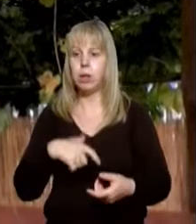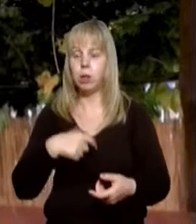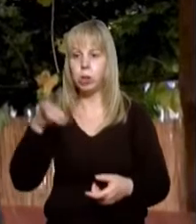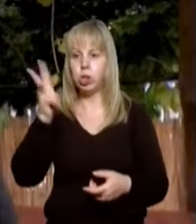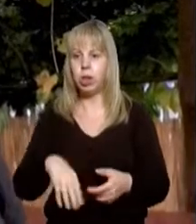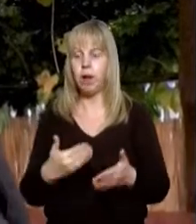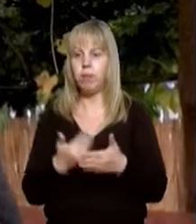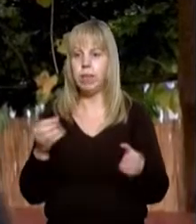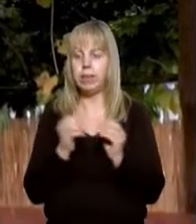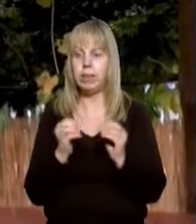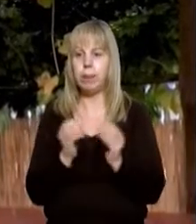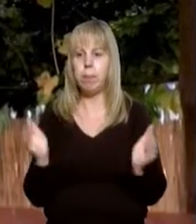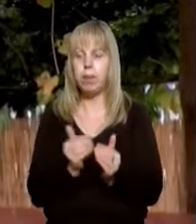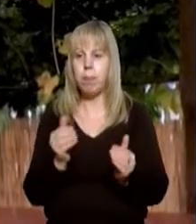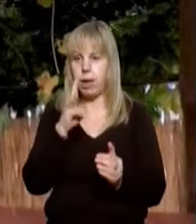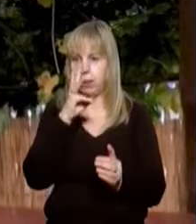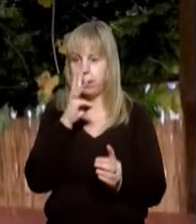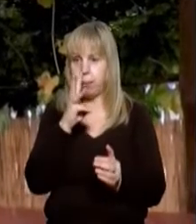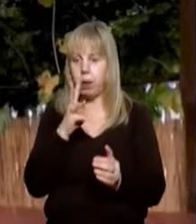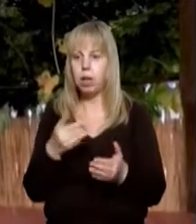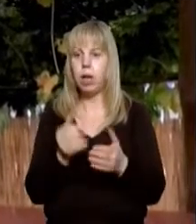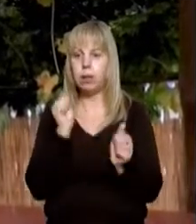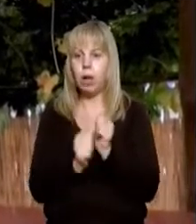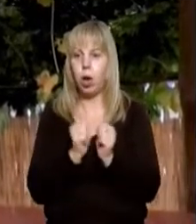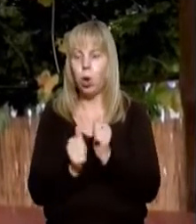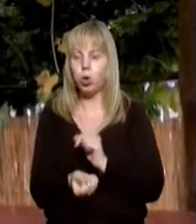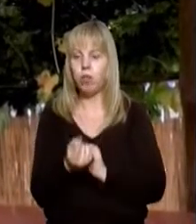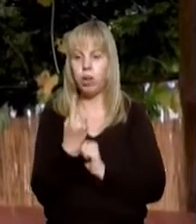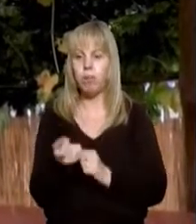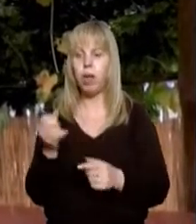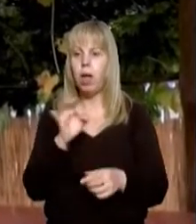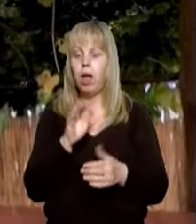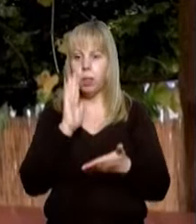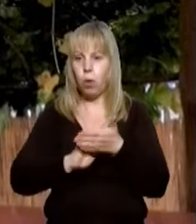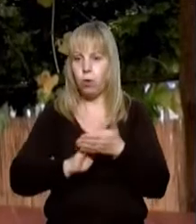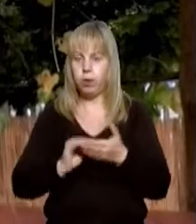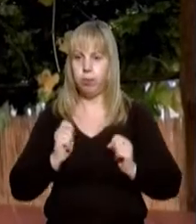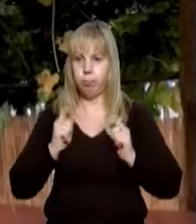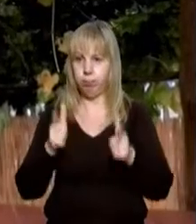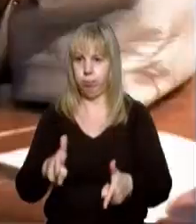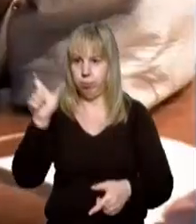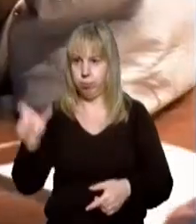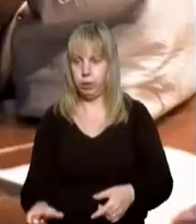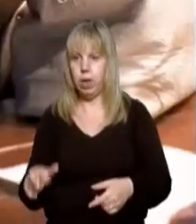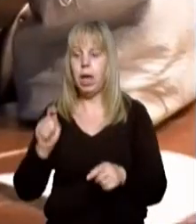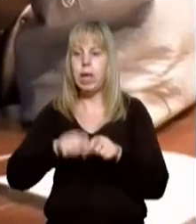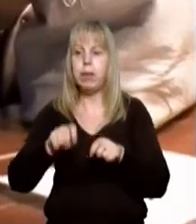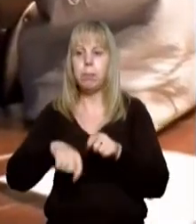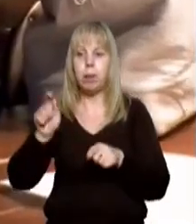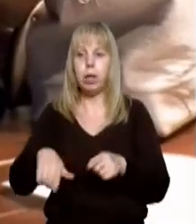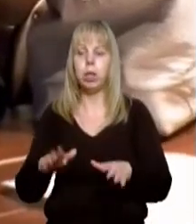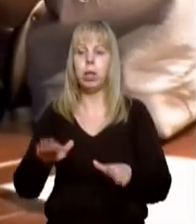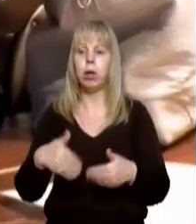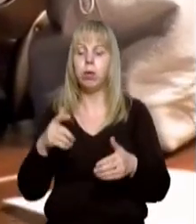штраф від 10 мінімальних заробітних плат за кожного виявленого неофіційно працевлаштованого працівника. Інспектори